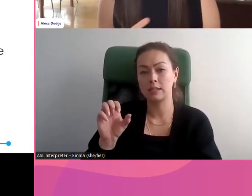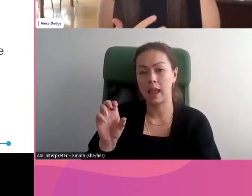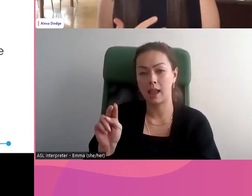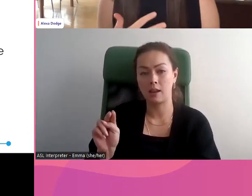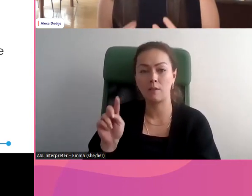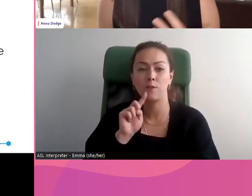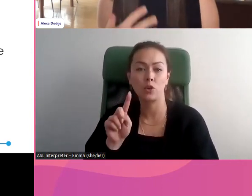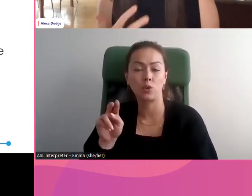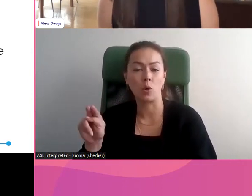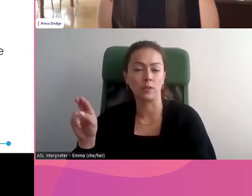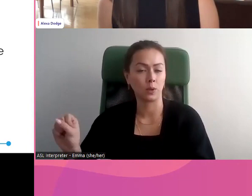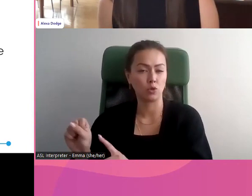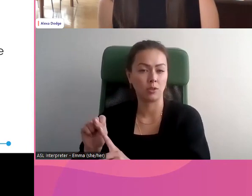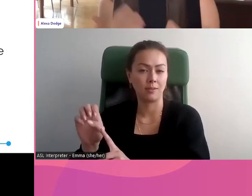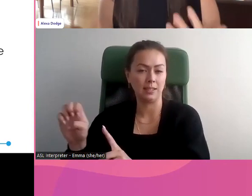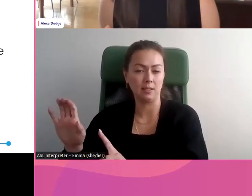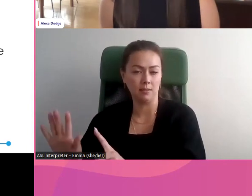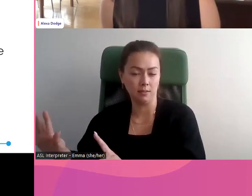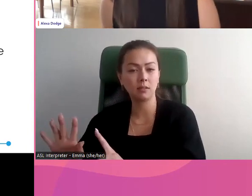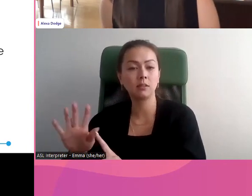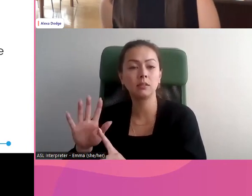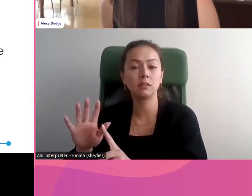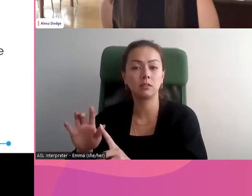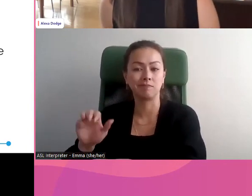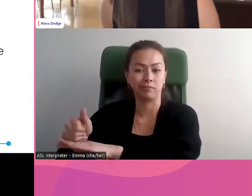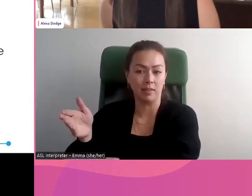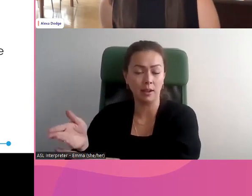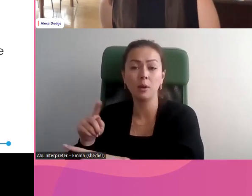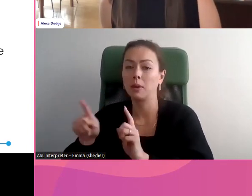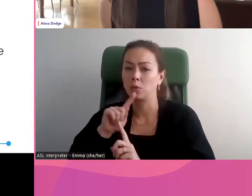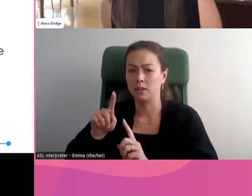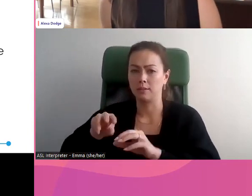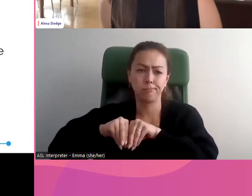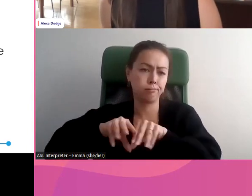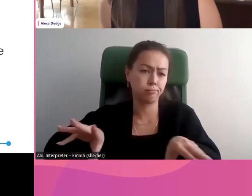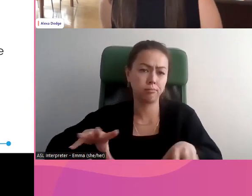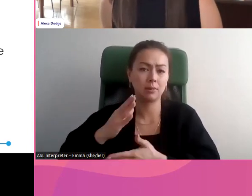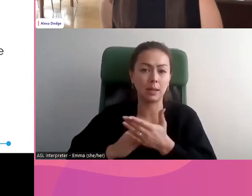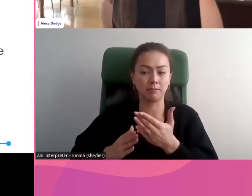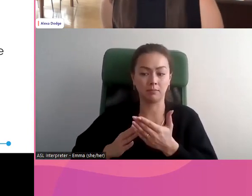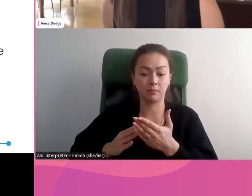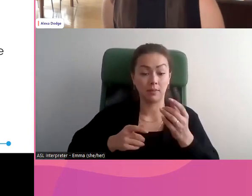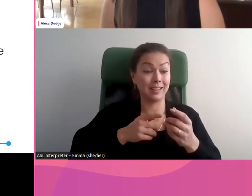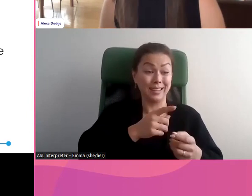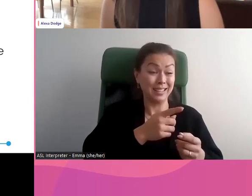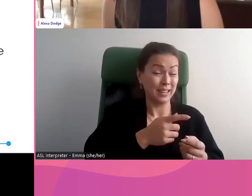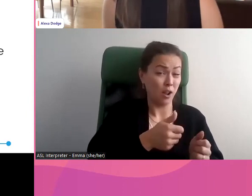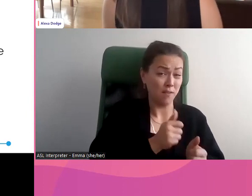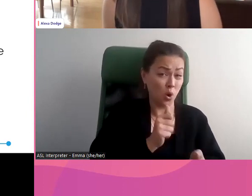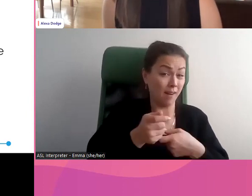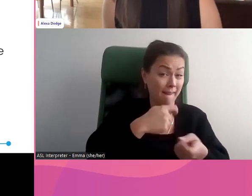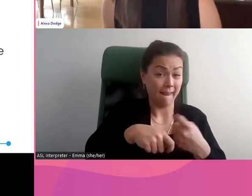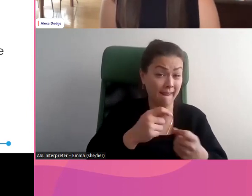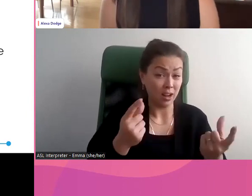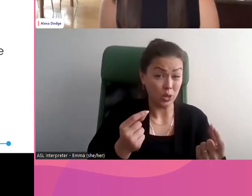qui indique ce qu'il ne faut pas faire en matière d'éducation sur les préjudices facilités par la technologie et sur ce qu'il faut plutôt faire. Et nous en avons parlé